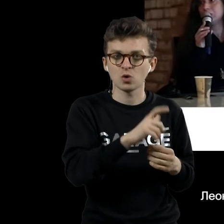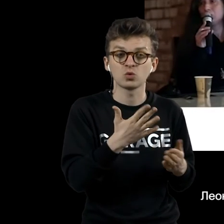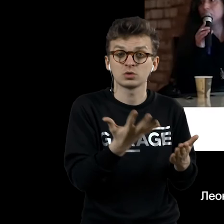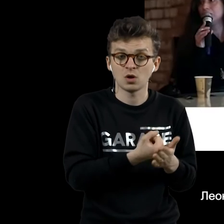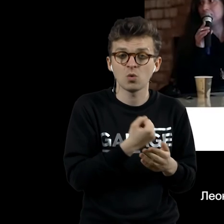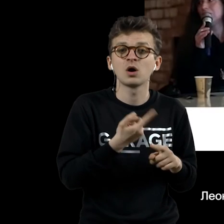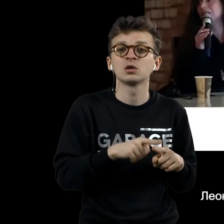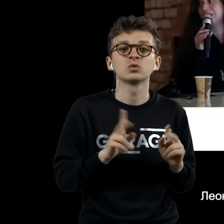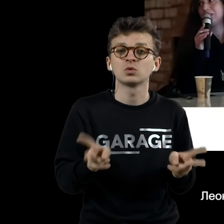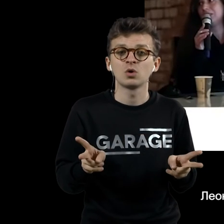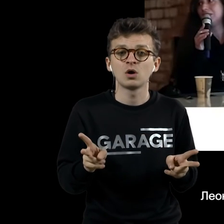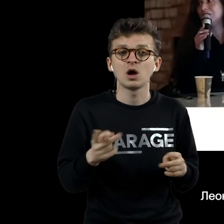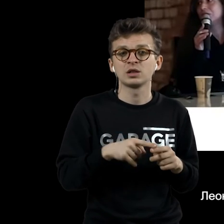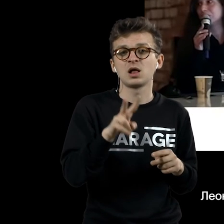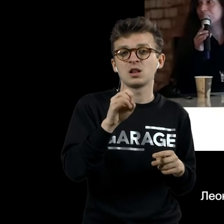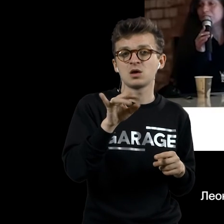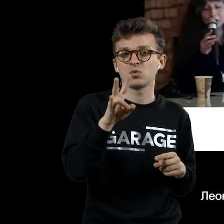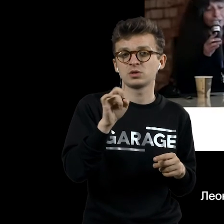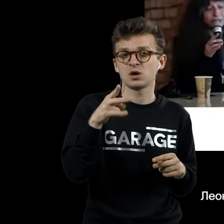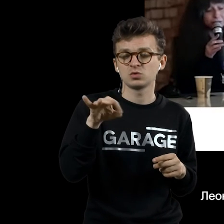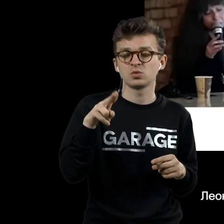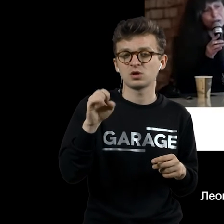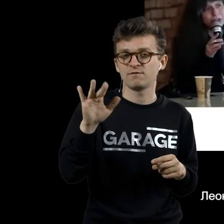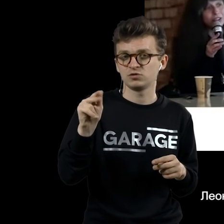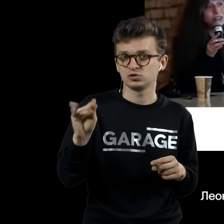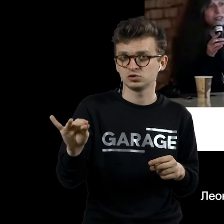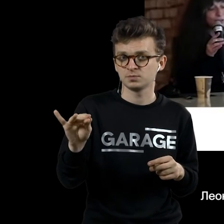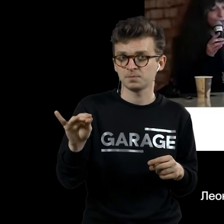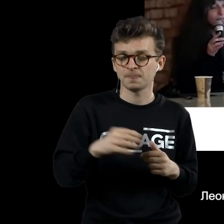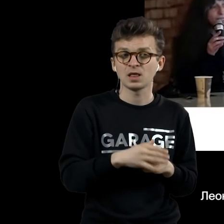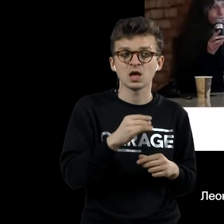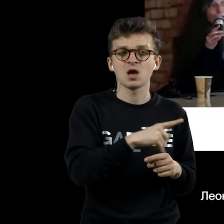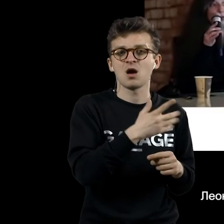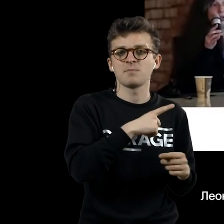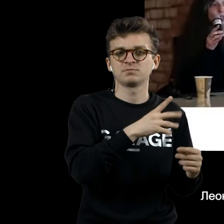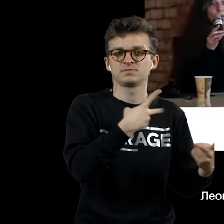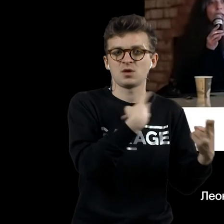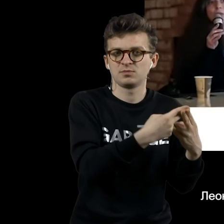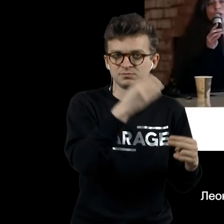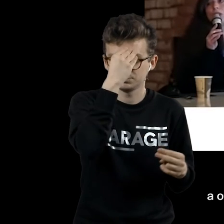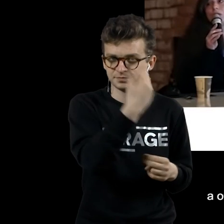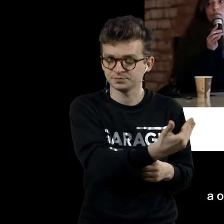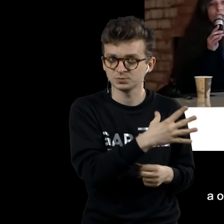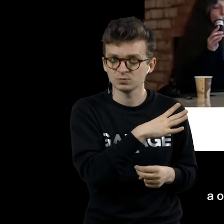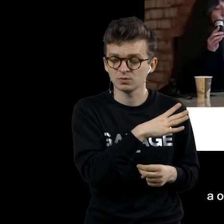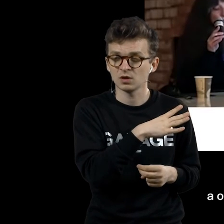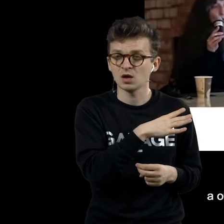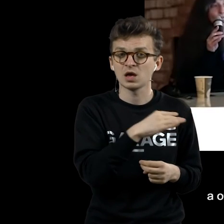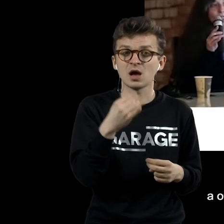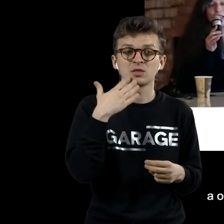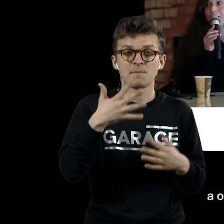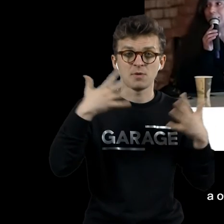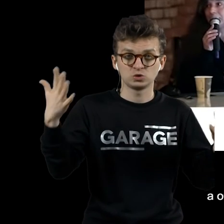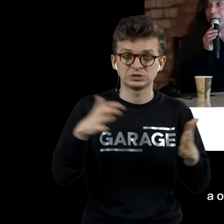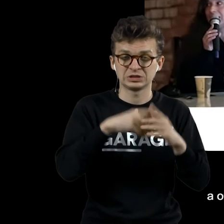находит, это художник-изобретатель Леонардо да Винчи, с которым он себя вроде бы отождествлял. И тоже там после «Большого стекла»,